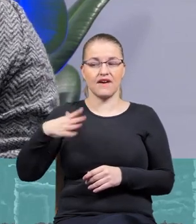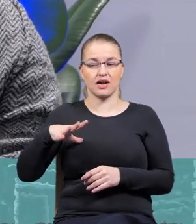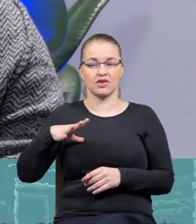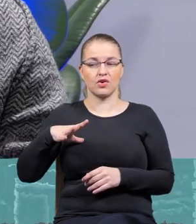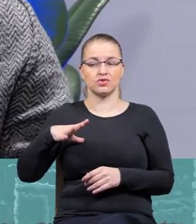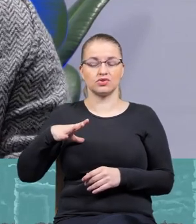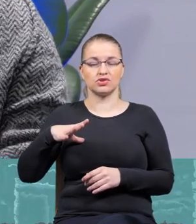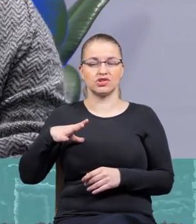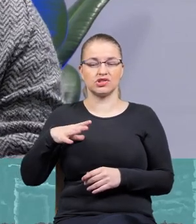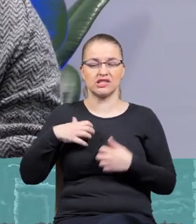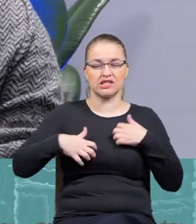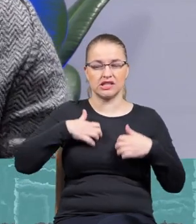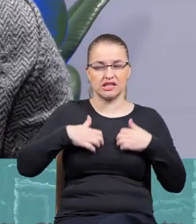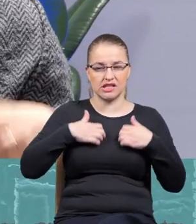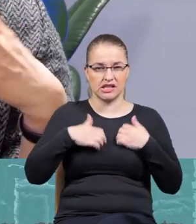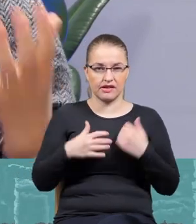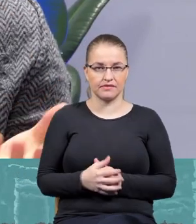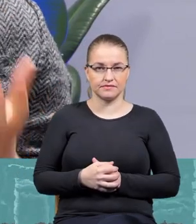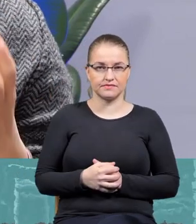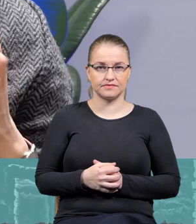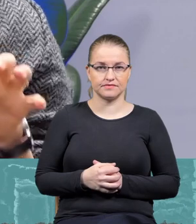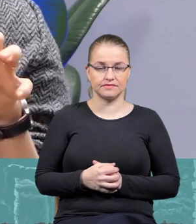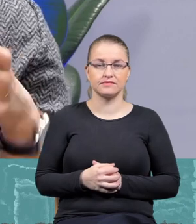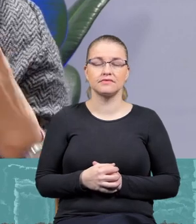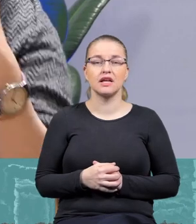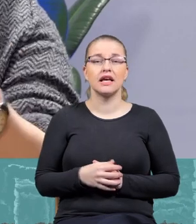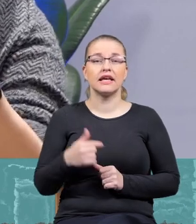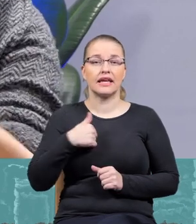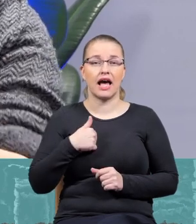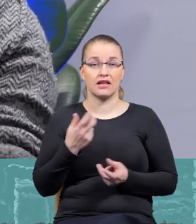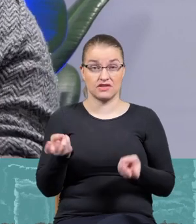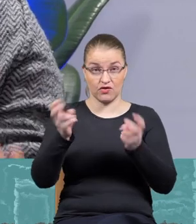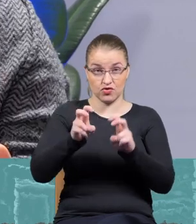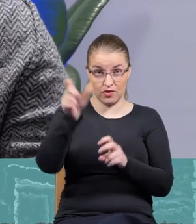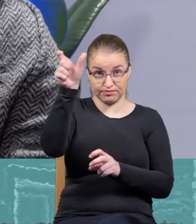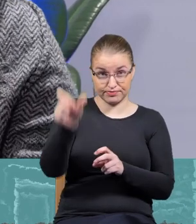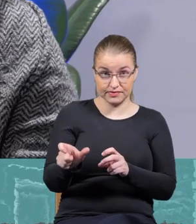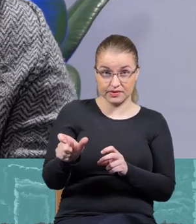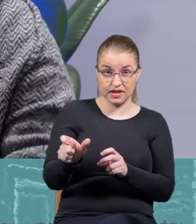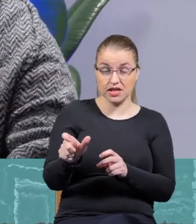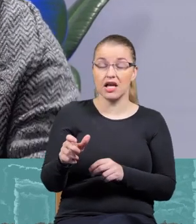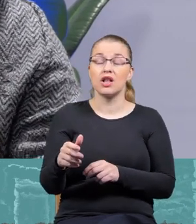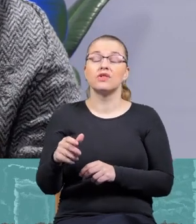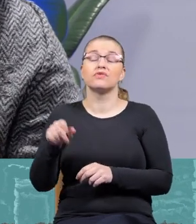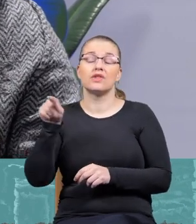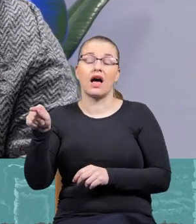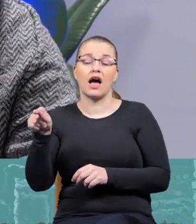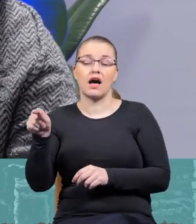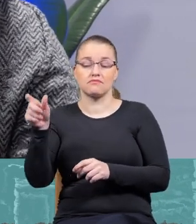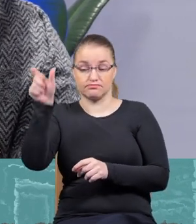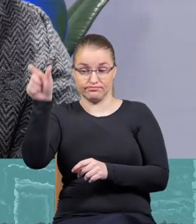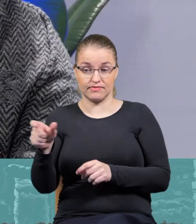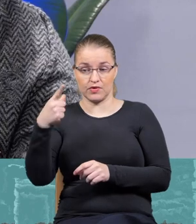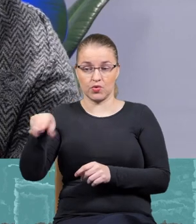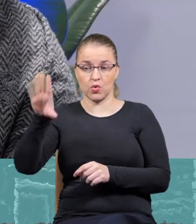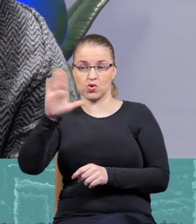jakby zaczęłam się zajmować właśnie mój research, na czym polegał do postaci Duszejko, że zajmowałam